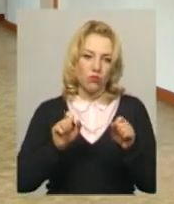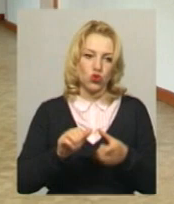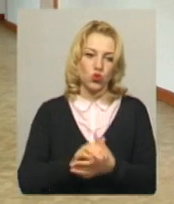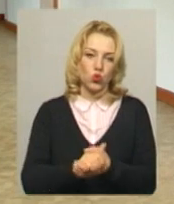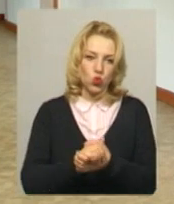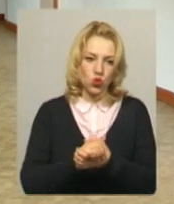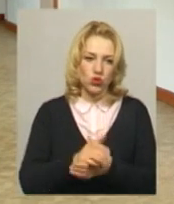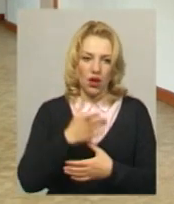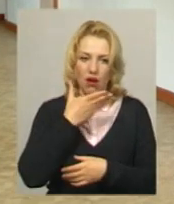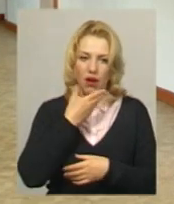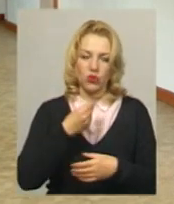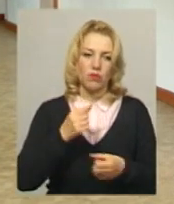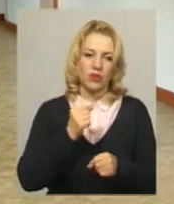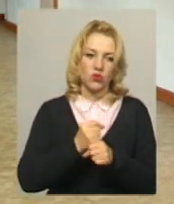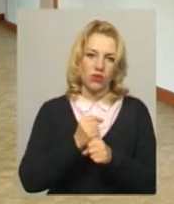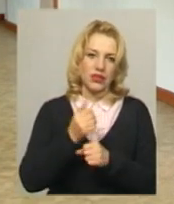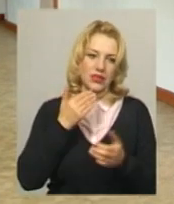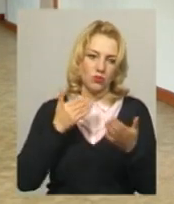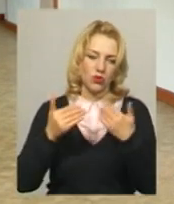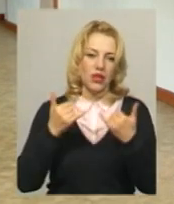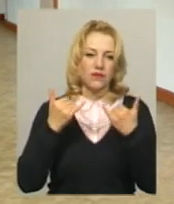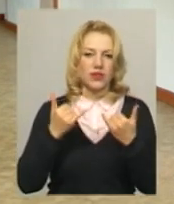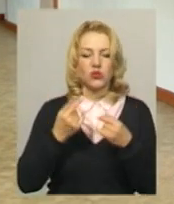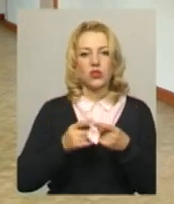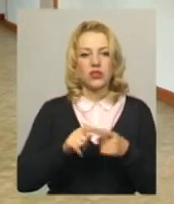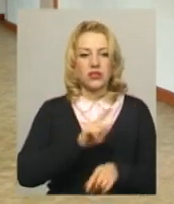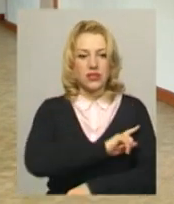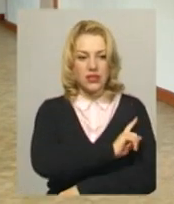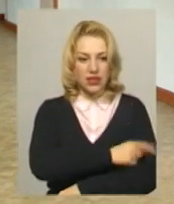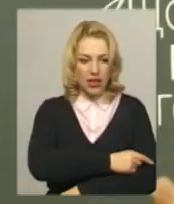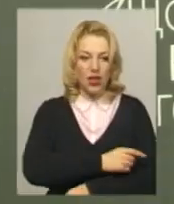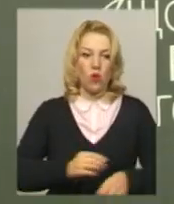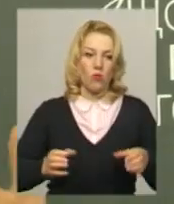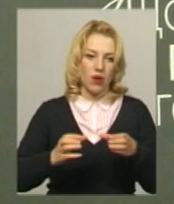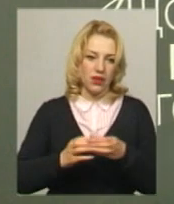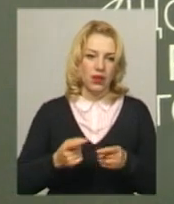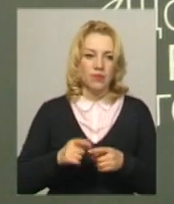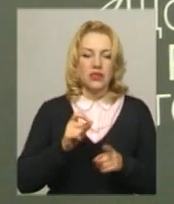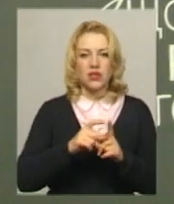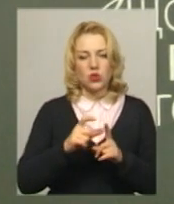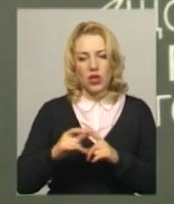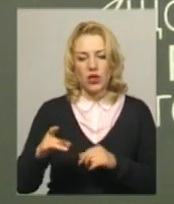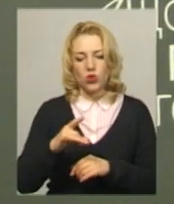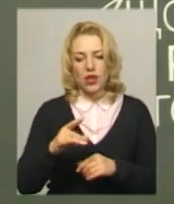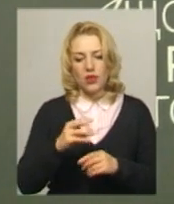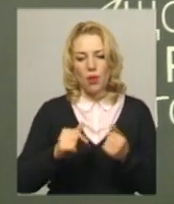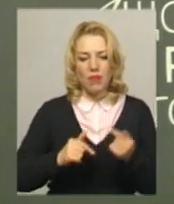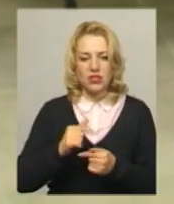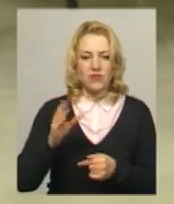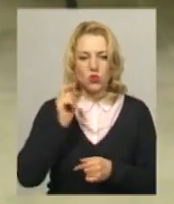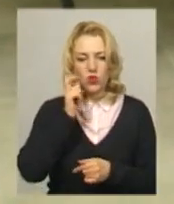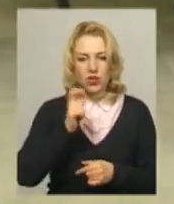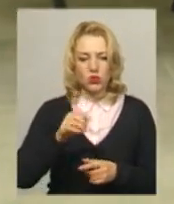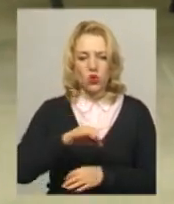і гарно працювати і спілкуватися. На сьогодні це сильна, на мій погляд, команда. За словами регіонального менеджера всеукраїнського